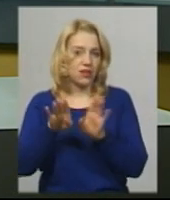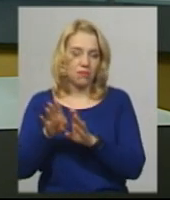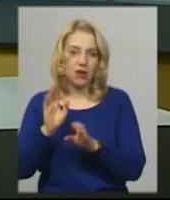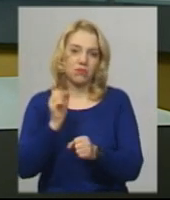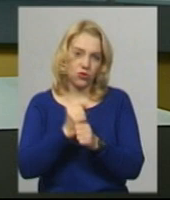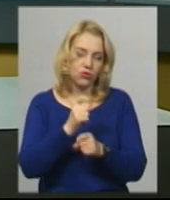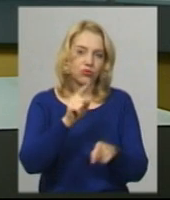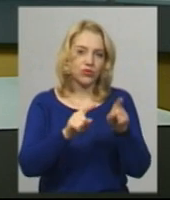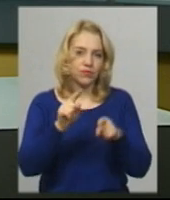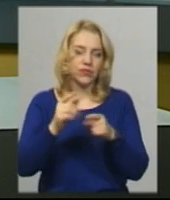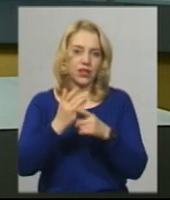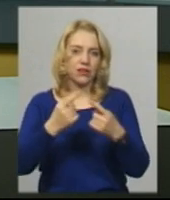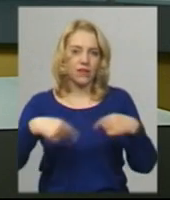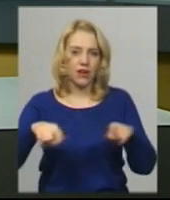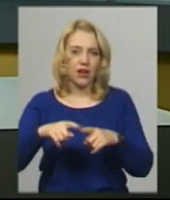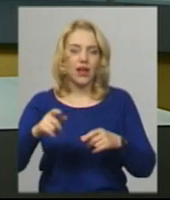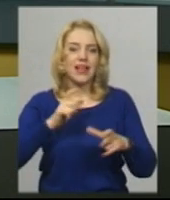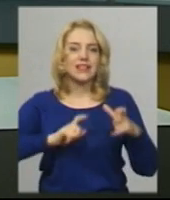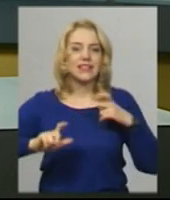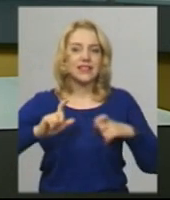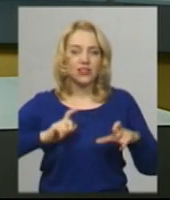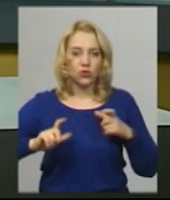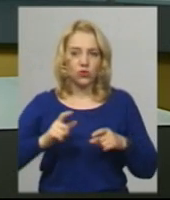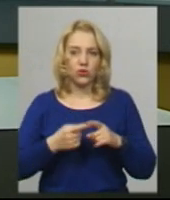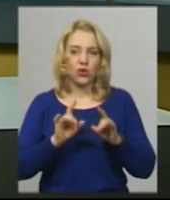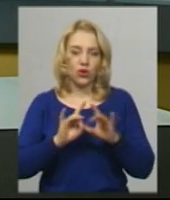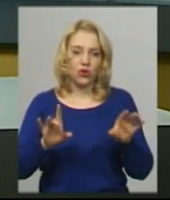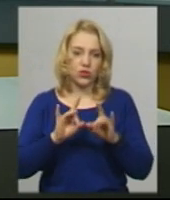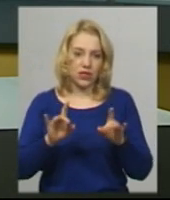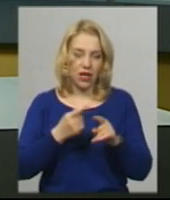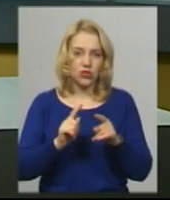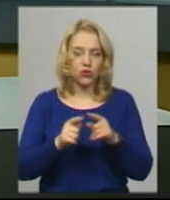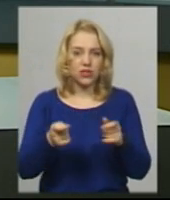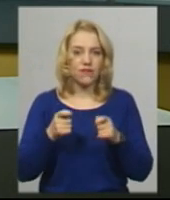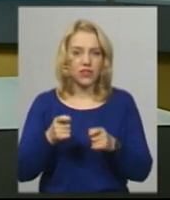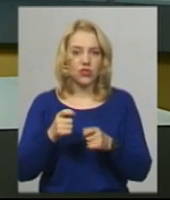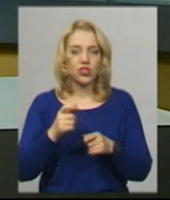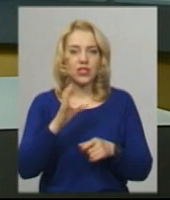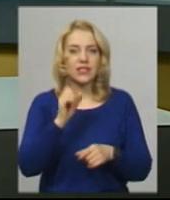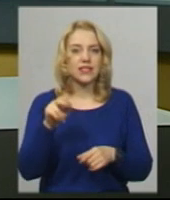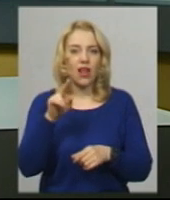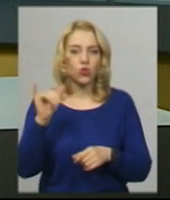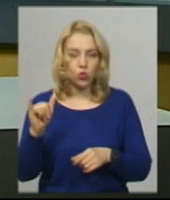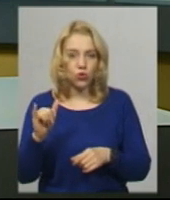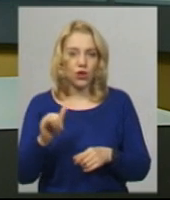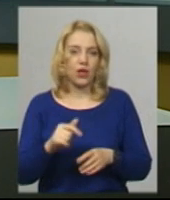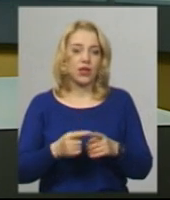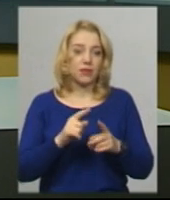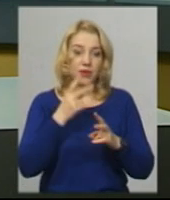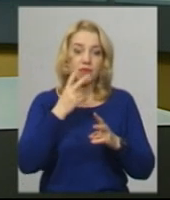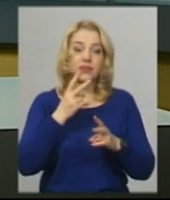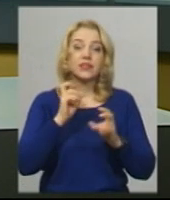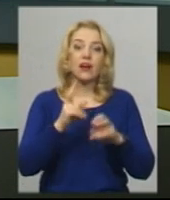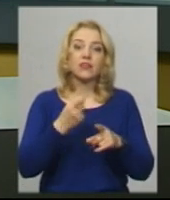доцент кафедри екології і керівниця ботанічного саду Хну Людмила Казімірова. Як працює ботанічний сад в умовах карантину,